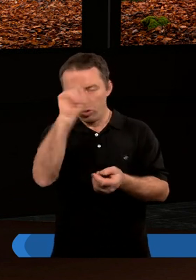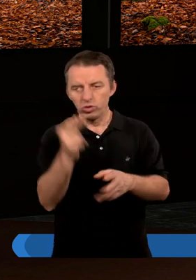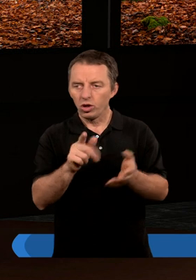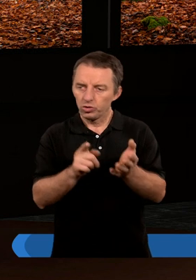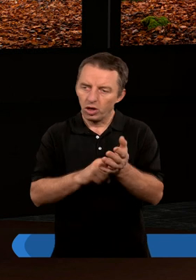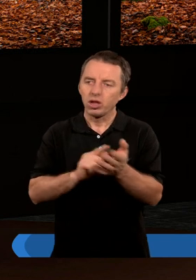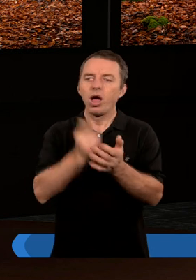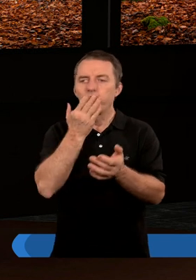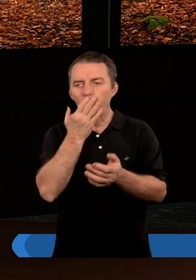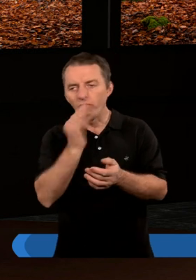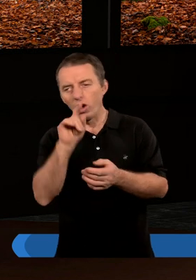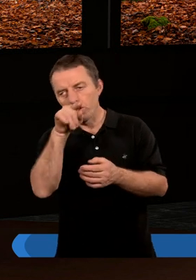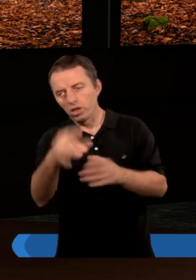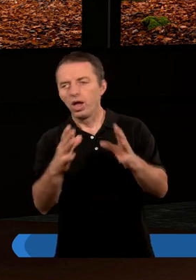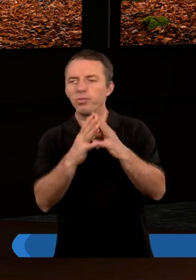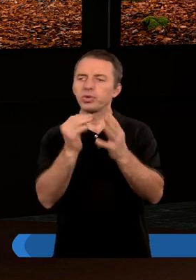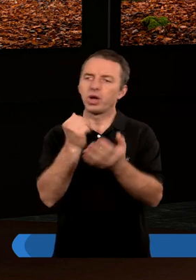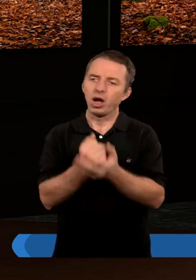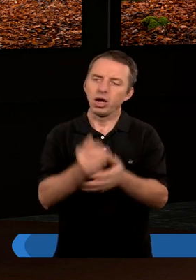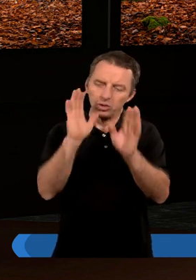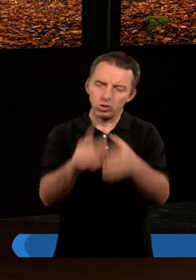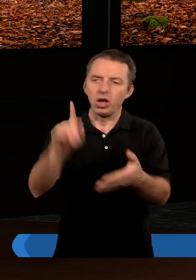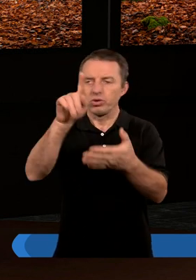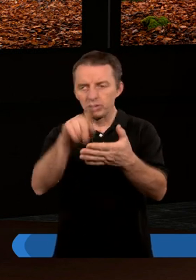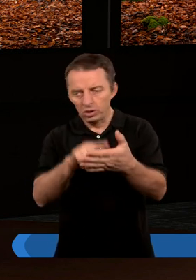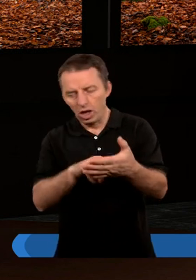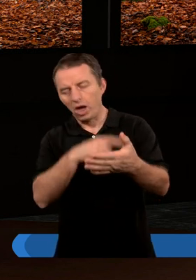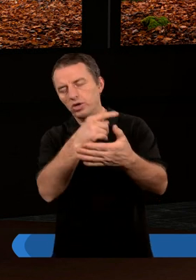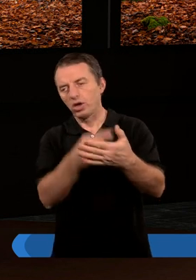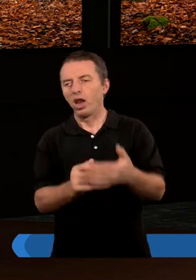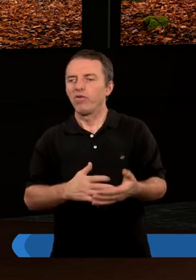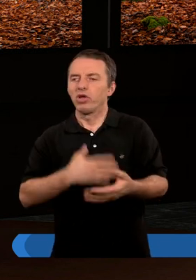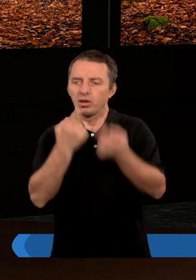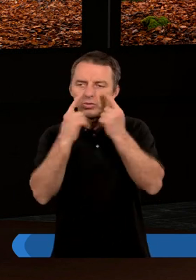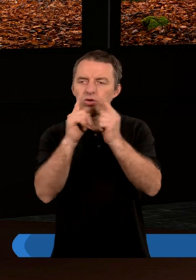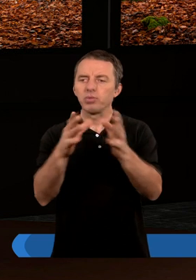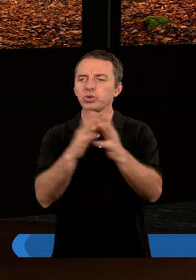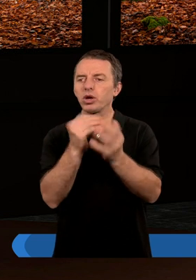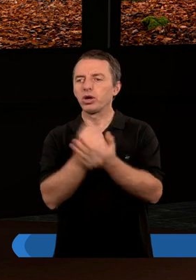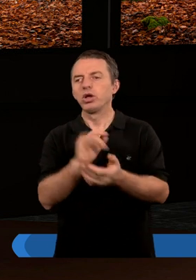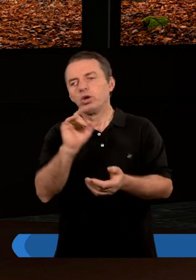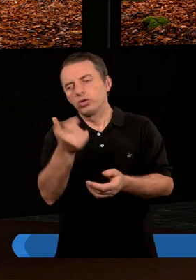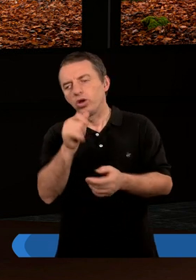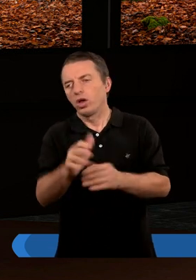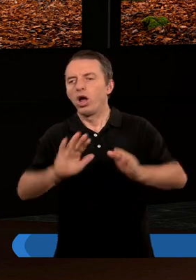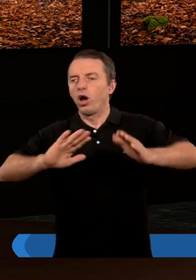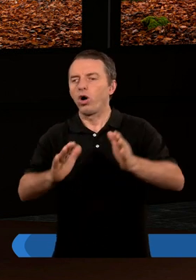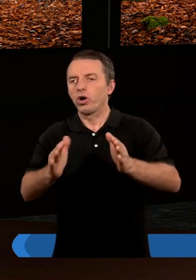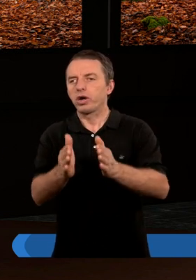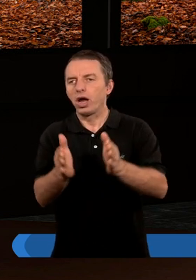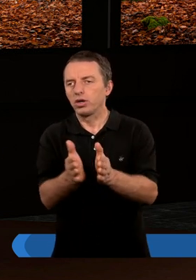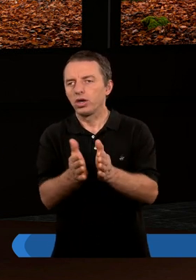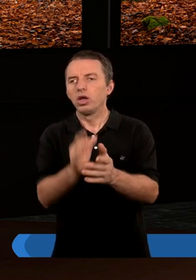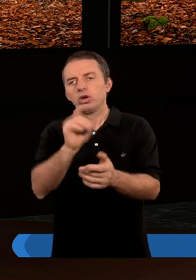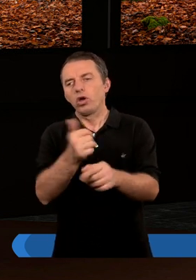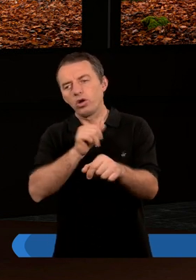ludzie często właśnie mówiąc o tym, że przykazania zostały zniesione, wydaje mi się, że postrzegają te przykazania jako coś, co ich ogranicza.